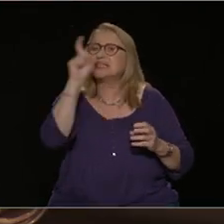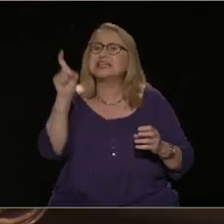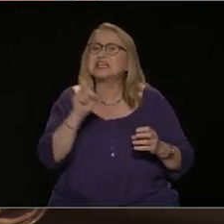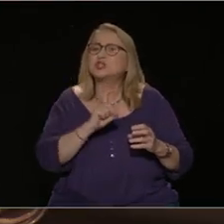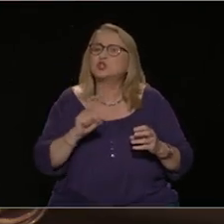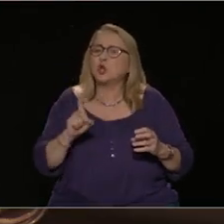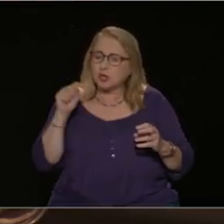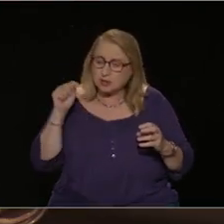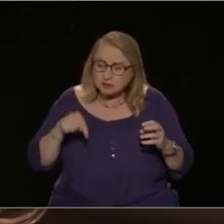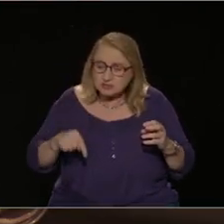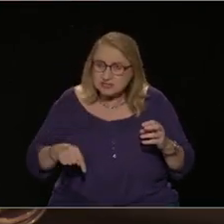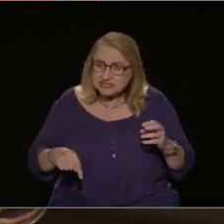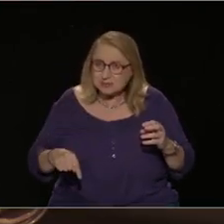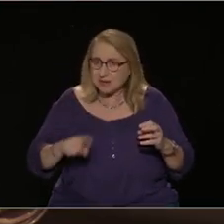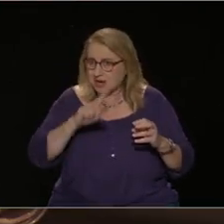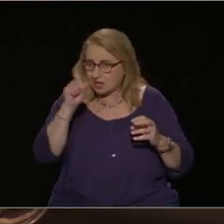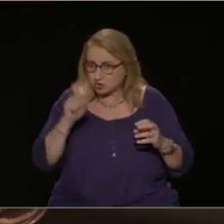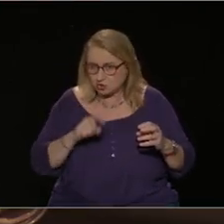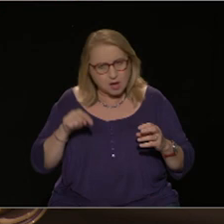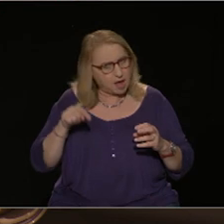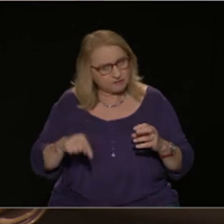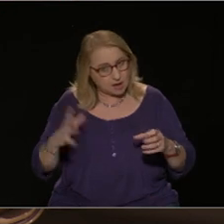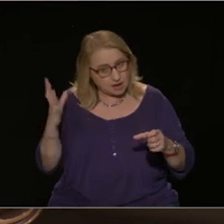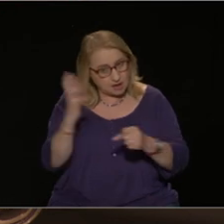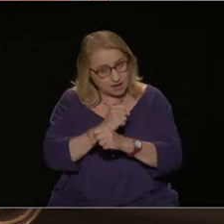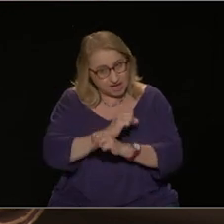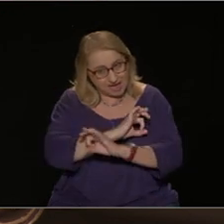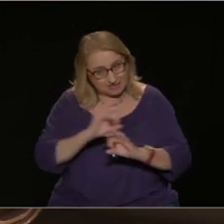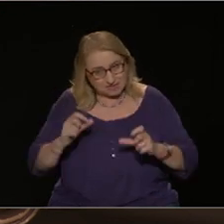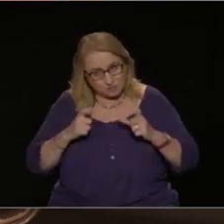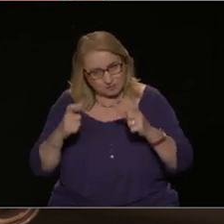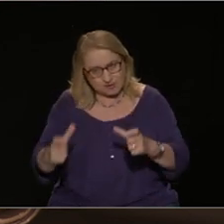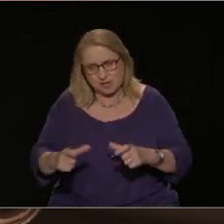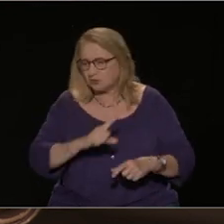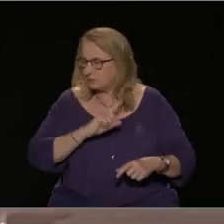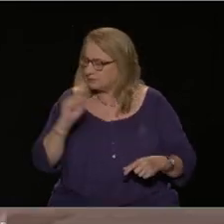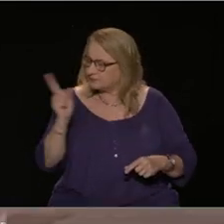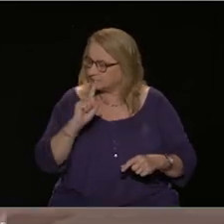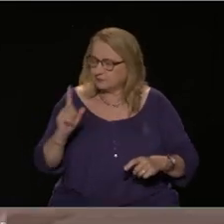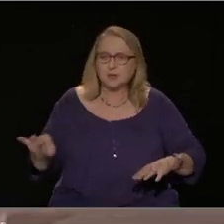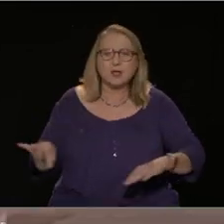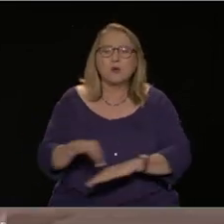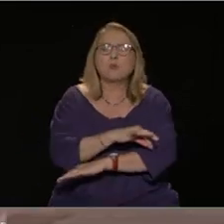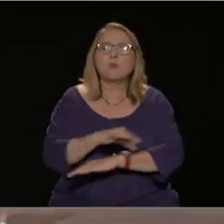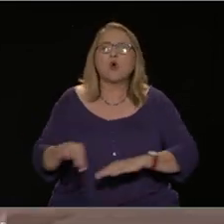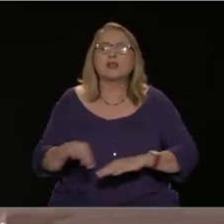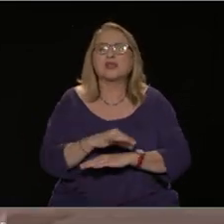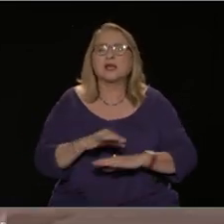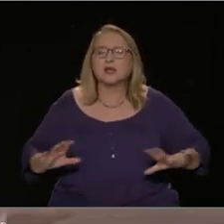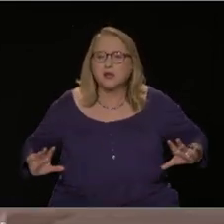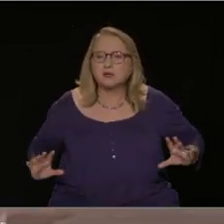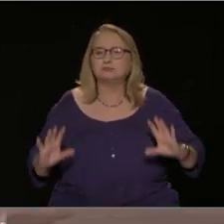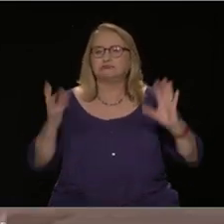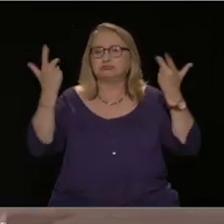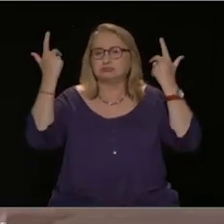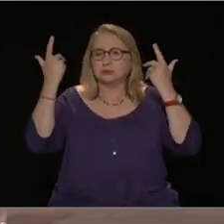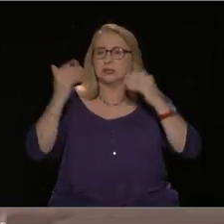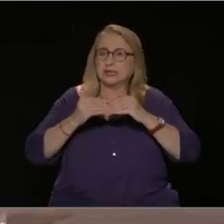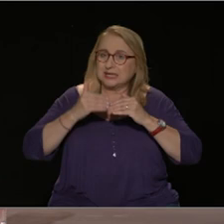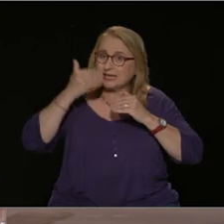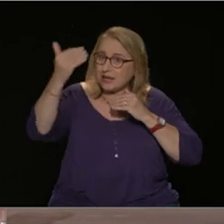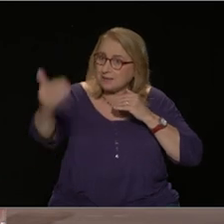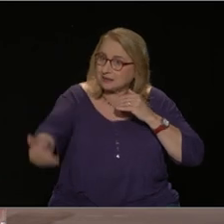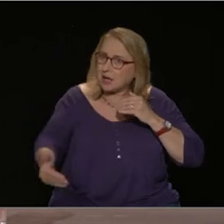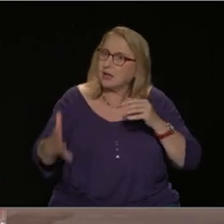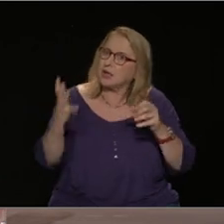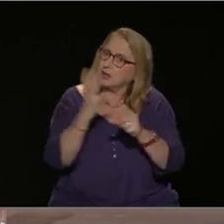κοινωνίες μας, με αγώνες δηλαδή γίνανε αυτά και ειδικά στην Ελλάδα μετά την εξέγερση του Πολυτεχνείου, ξέφυγαν από αυτό το επίπεδο της